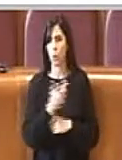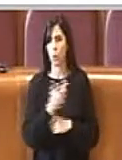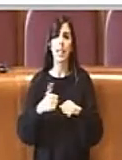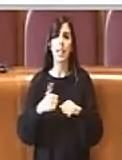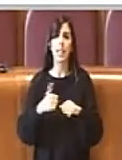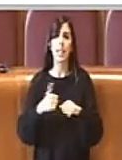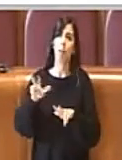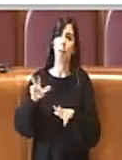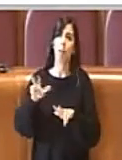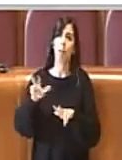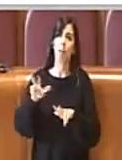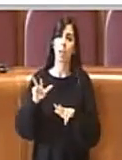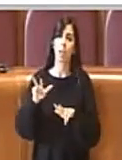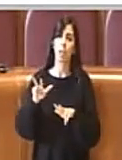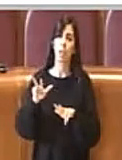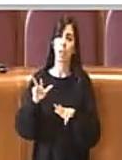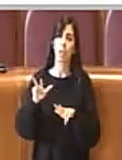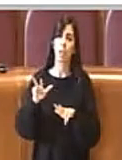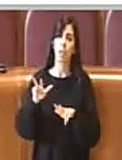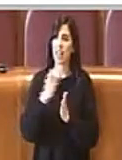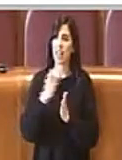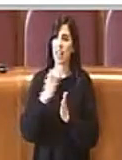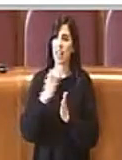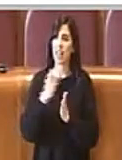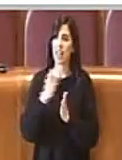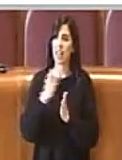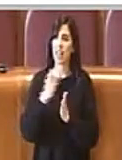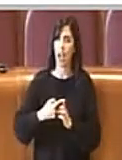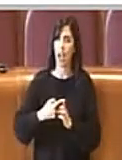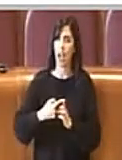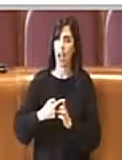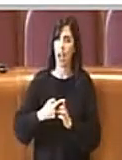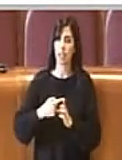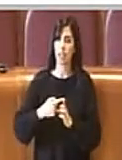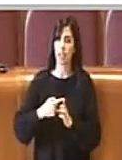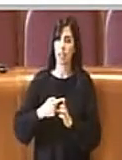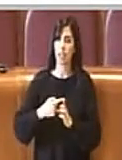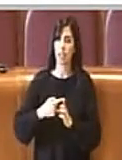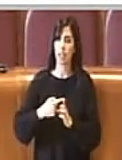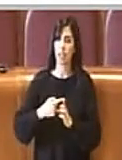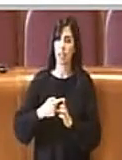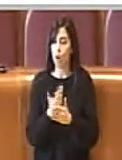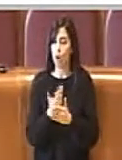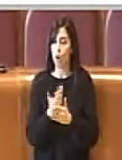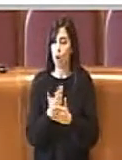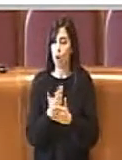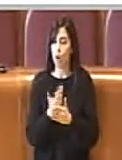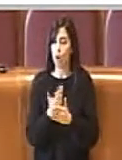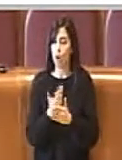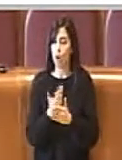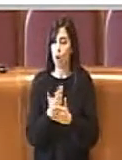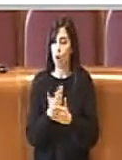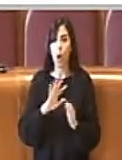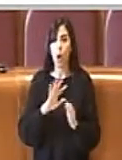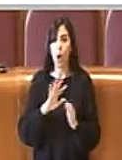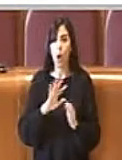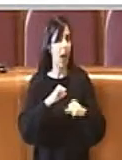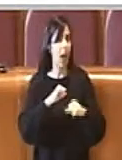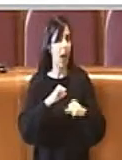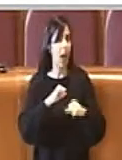questi ultimi vent'anni, anche a causa dell'innovazione stessa, sia un po' mossa.